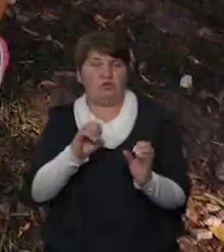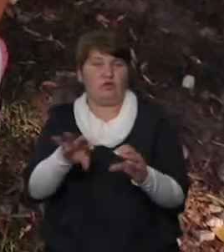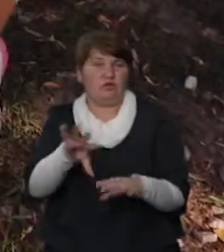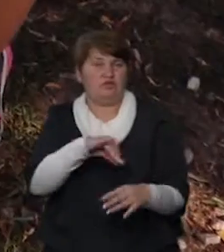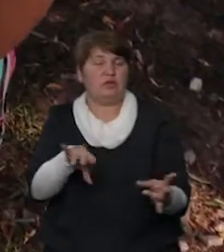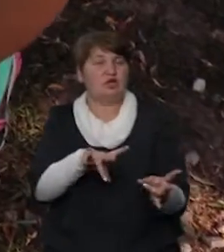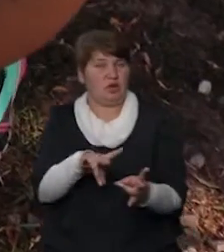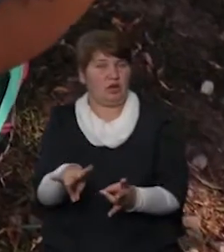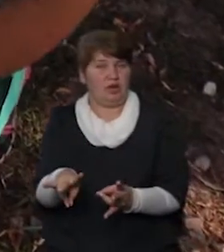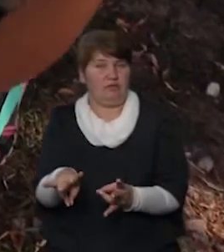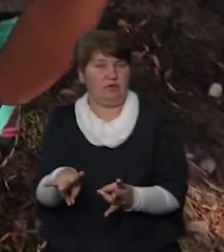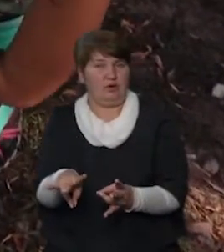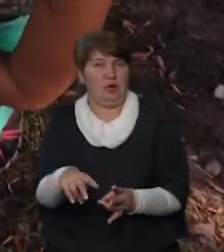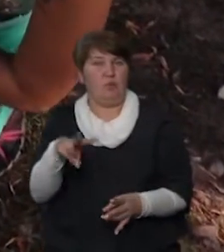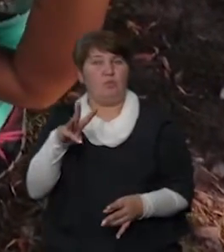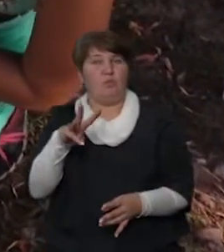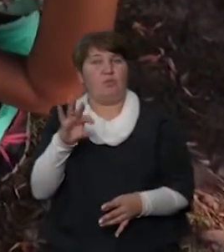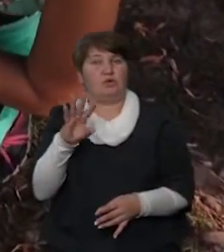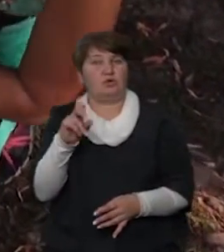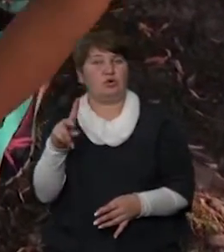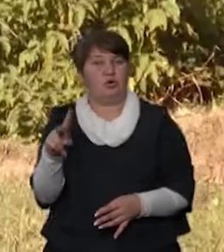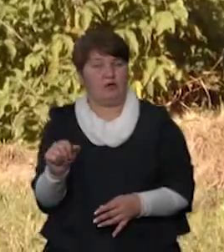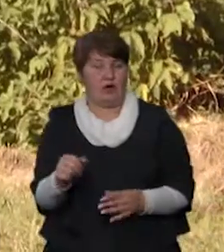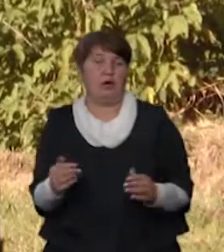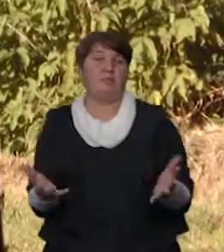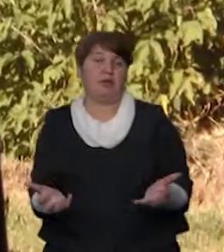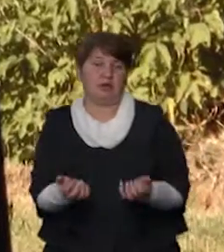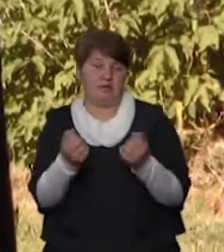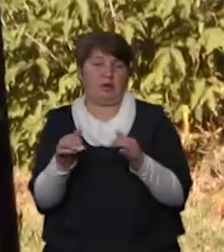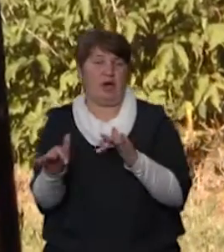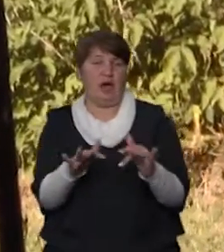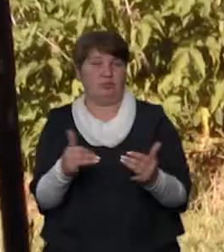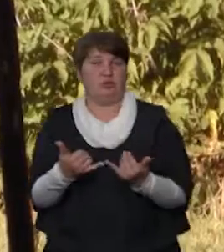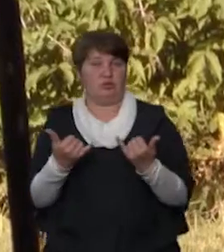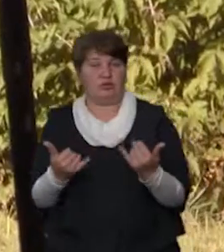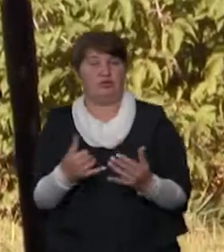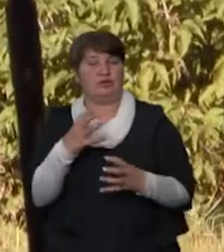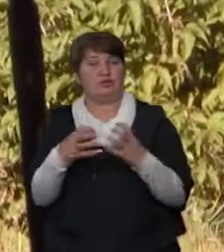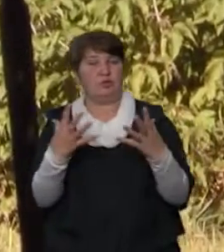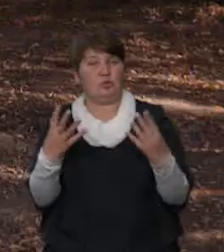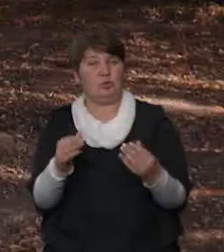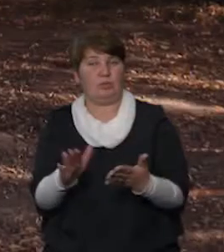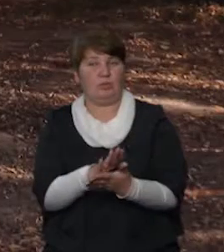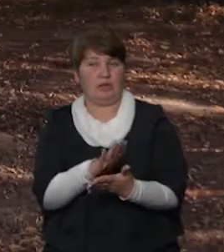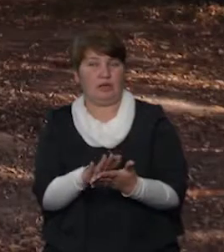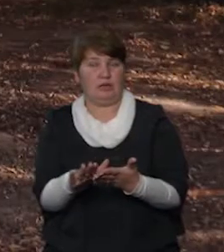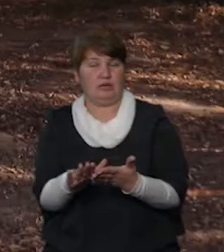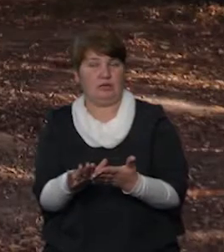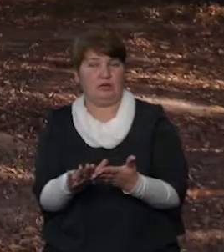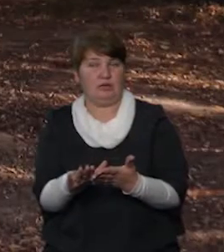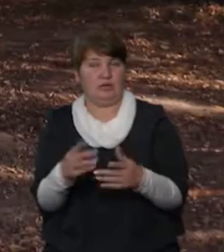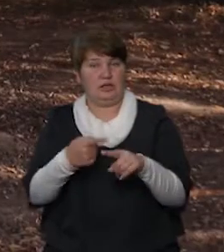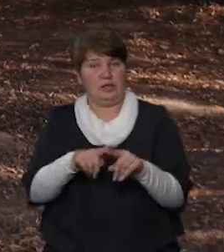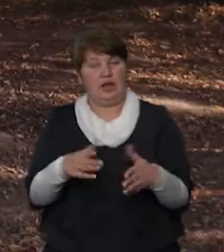Ілона Морзова теж підтримала акцію, приурочену Всесвітньому дню прибирання. Це для мене дуже